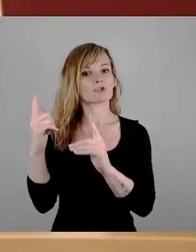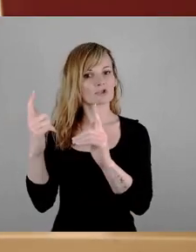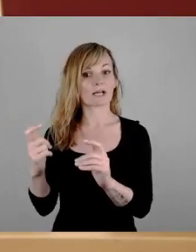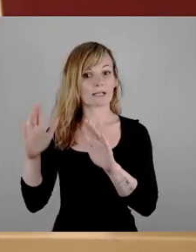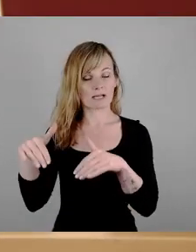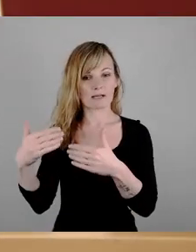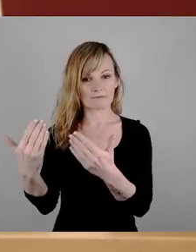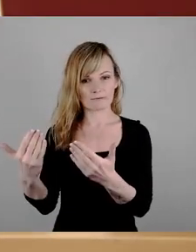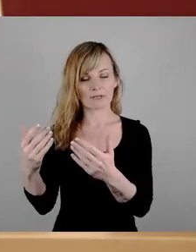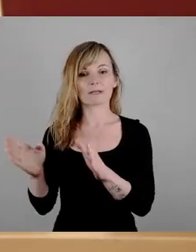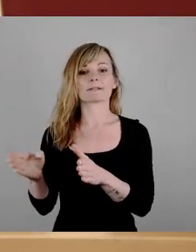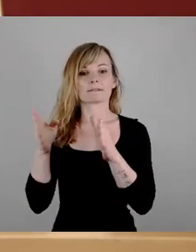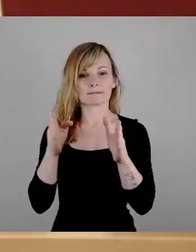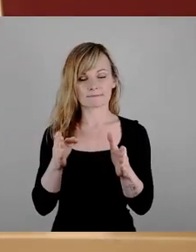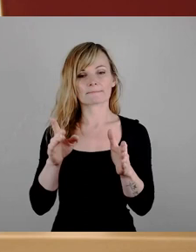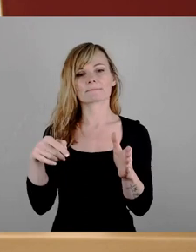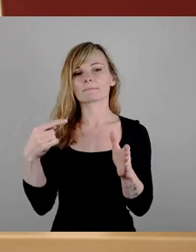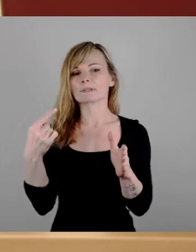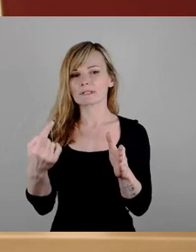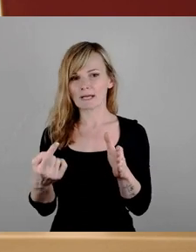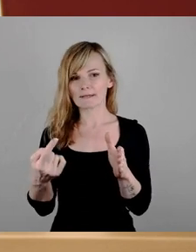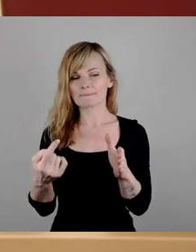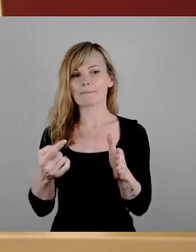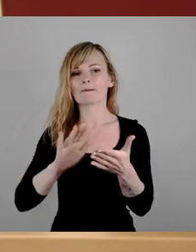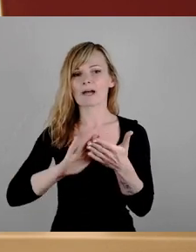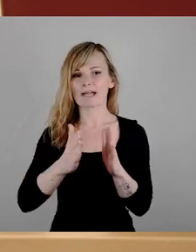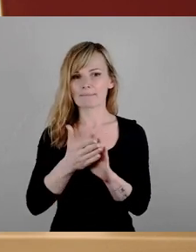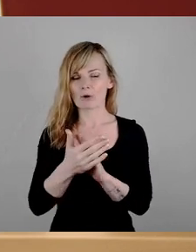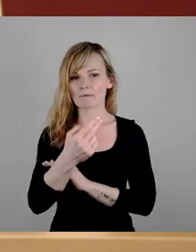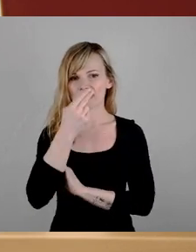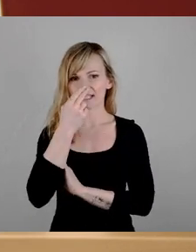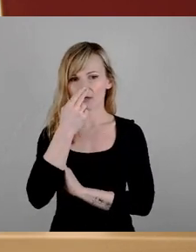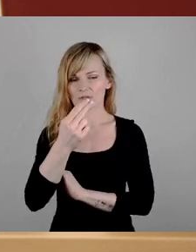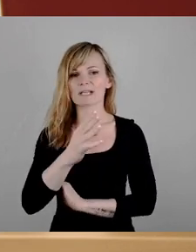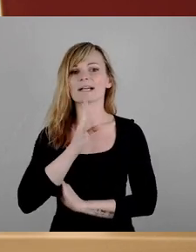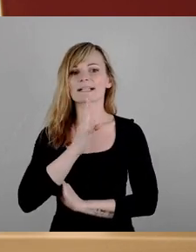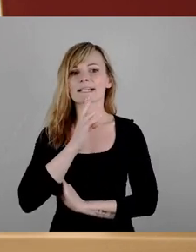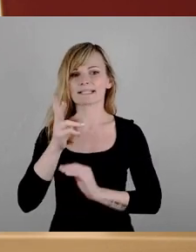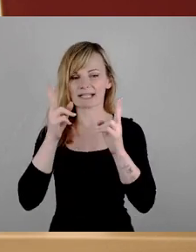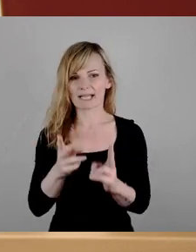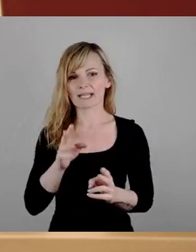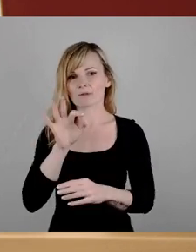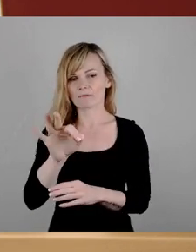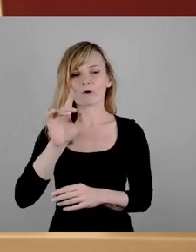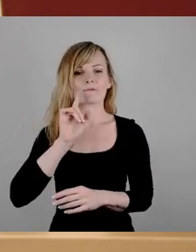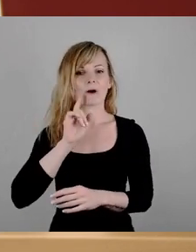Danach haben wir vereinbart Rederecht für Frau Kempe, und